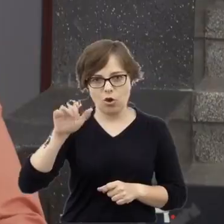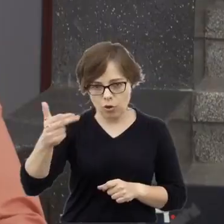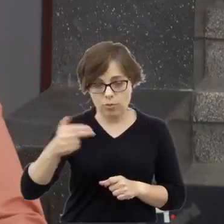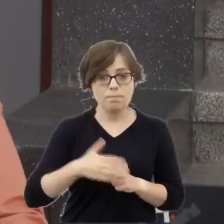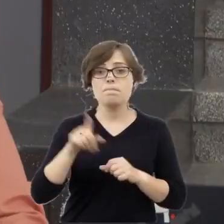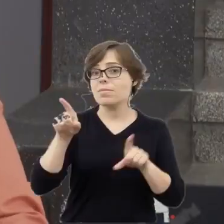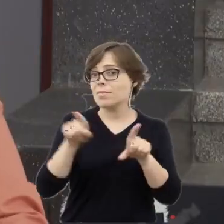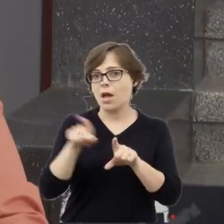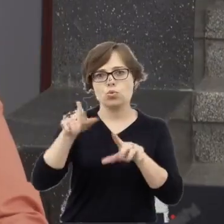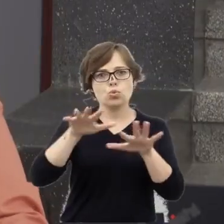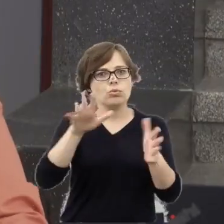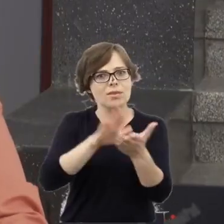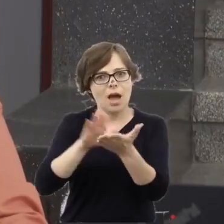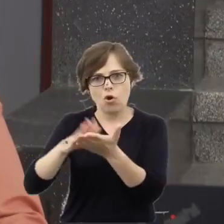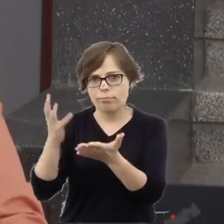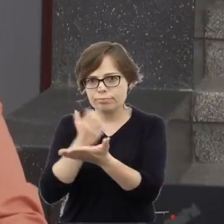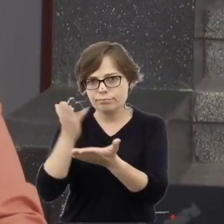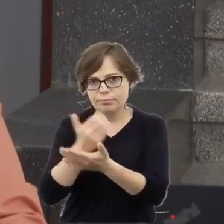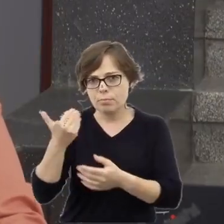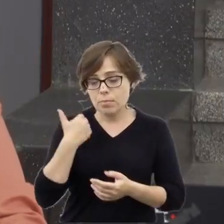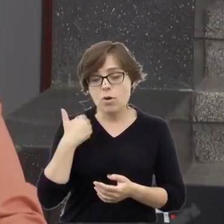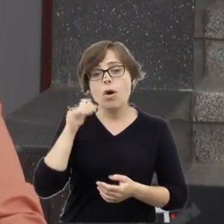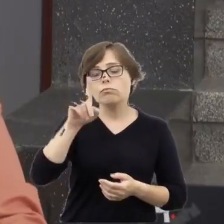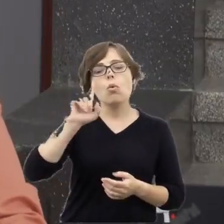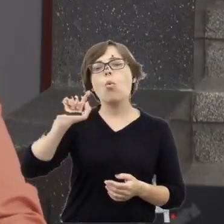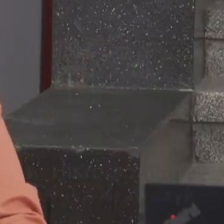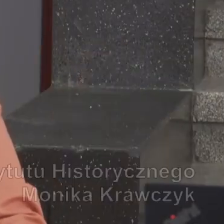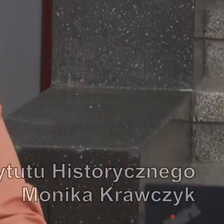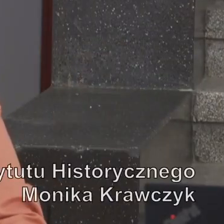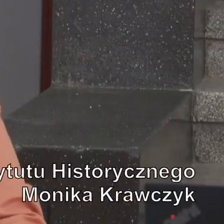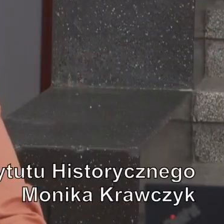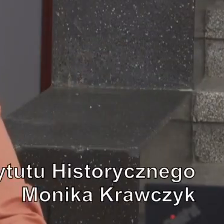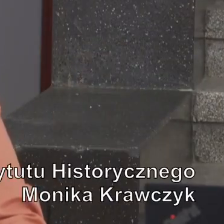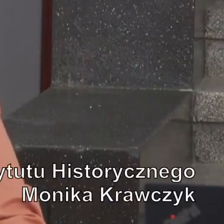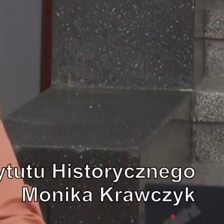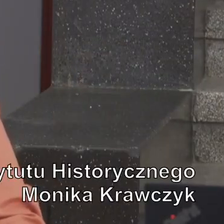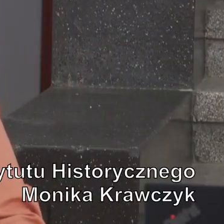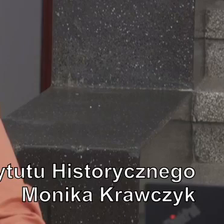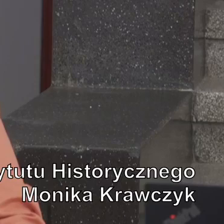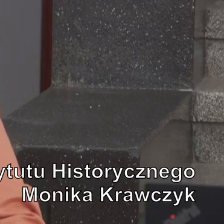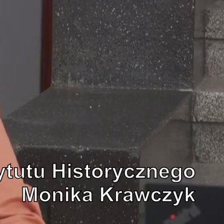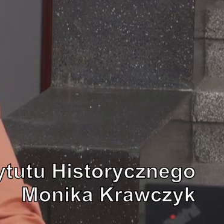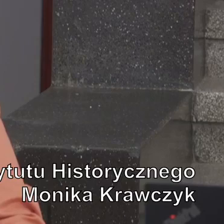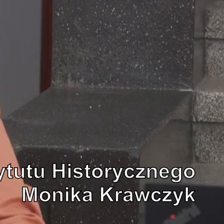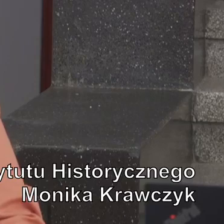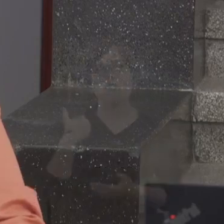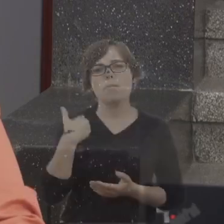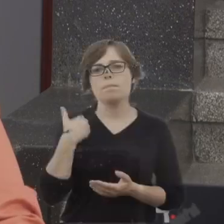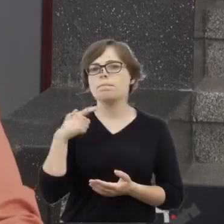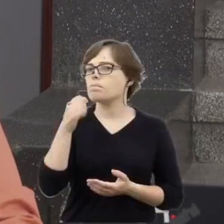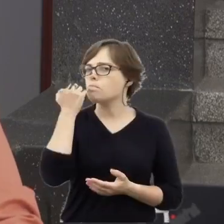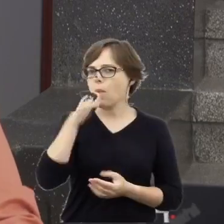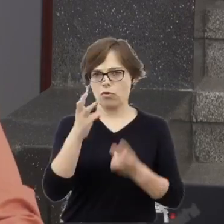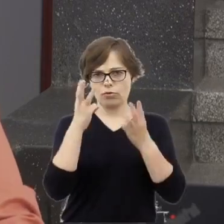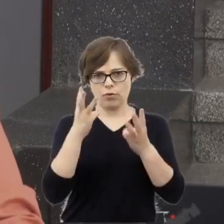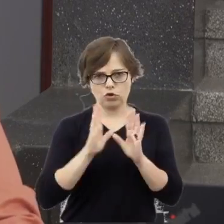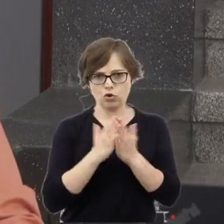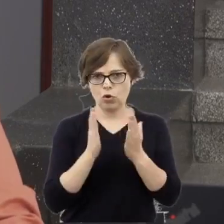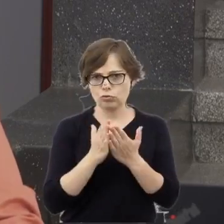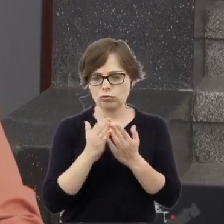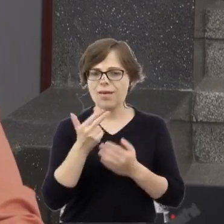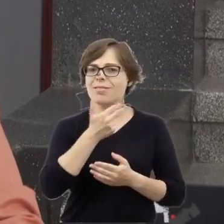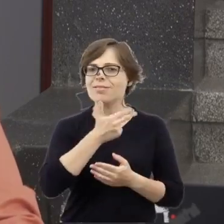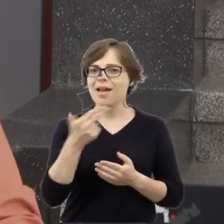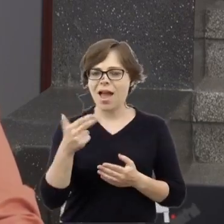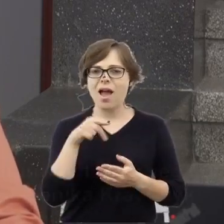nagród. No i przede wszystkim autorka bardzo ważnej książki na temat